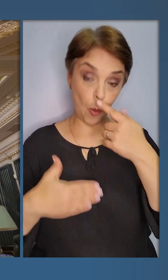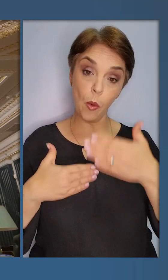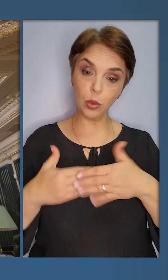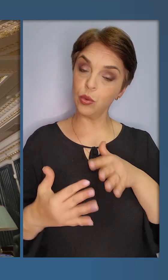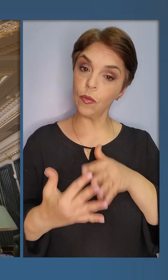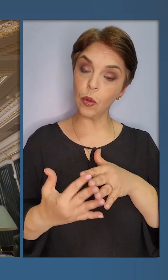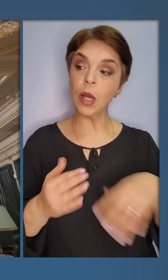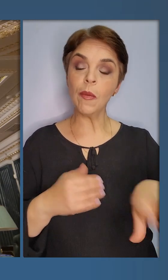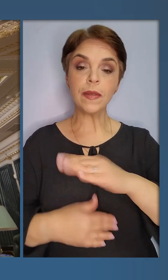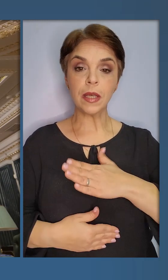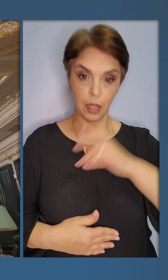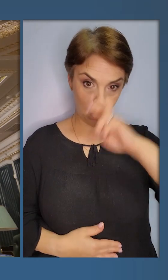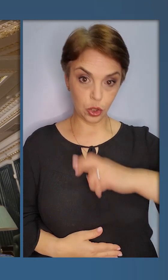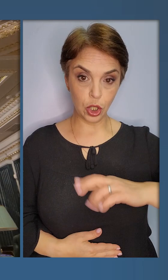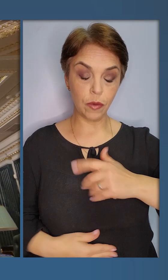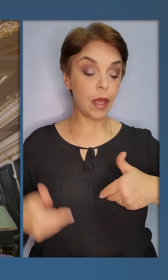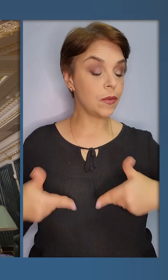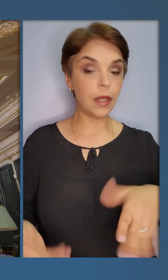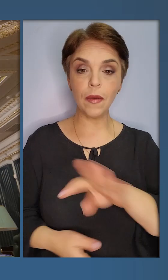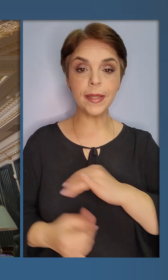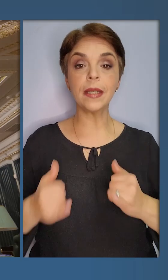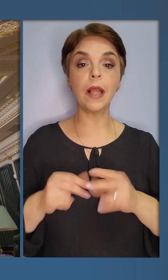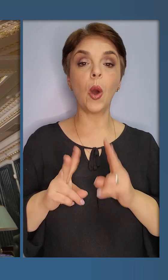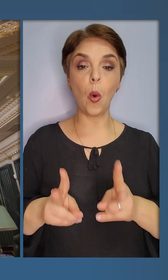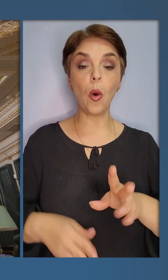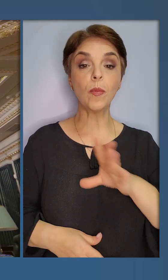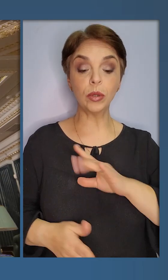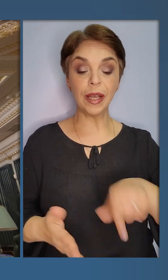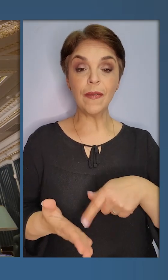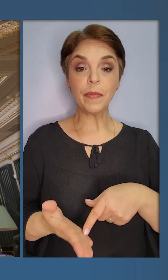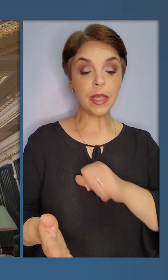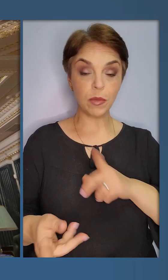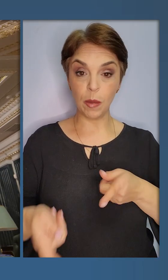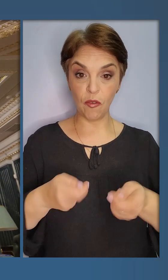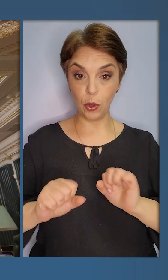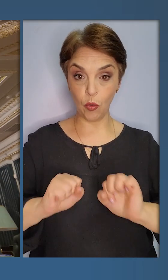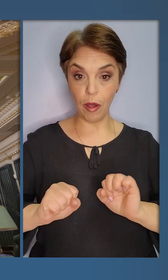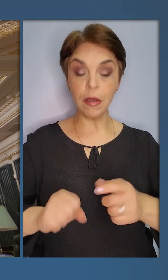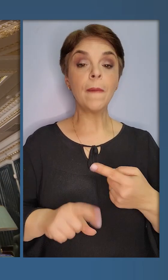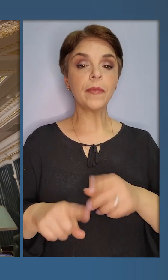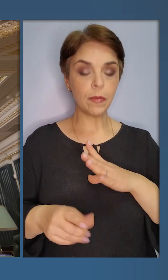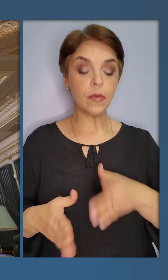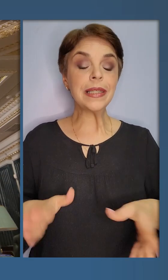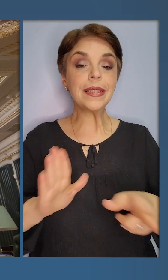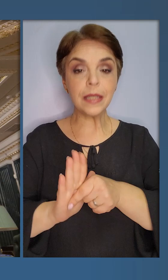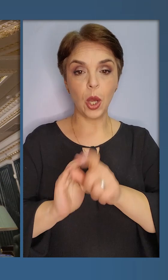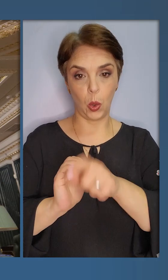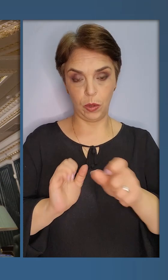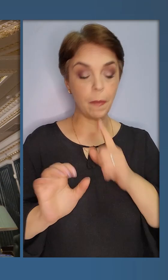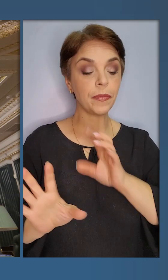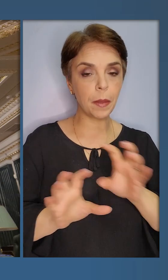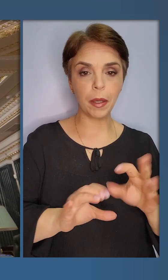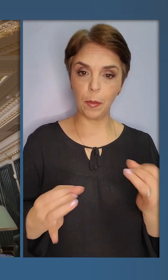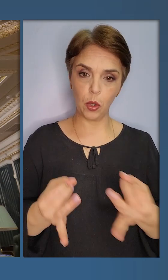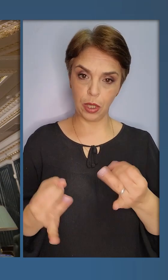районах поблизу фронту і по всій нашій державі. Я вітаю усіх, для кого бути в місцевому самоврядування – це бути саме з людьми,